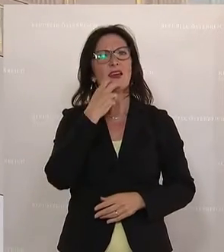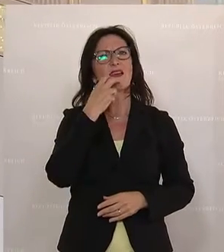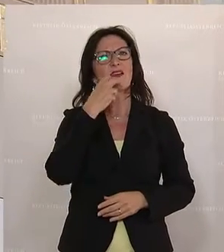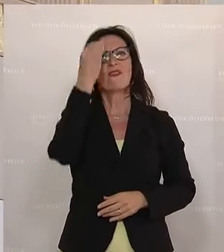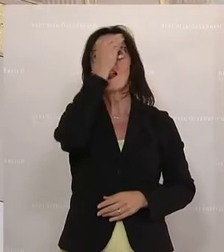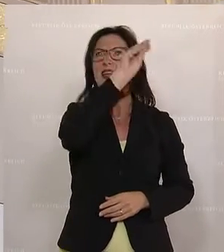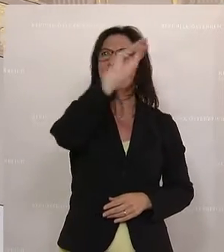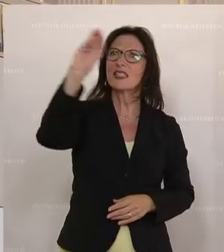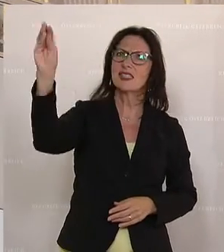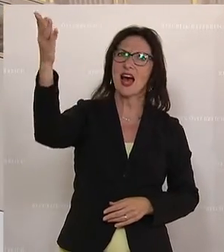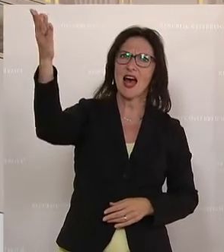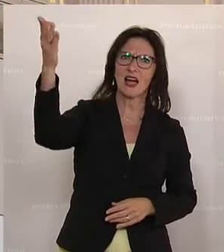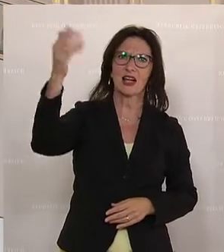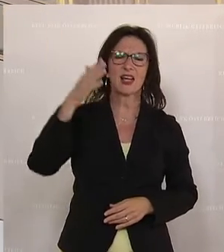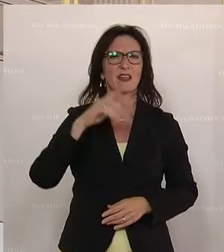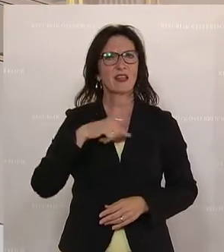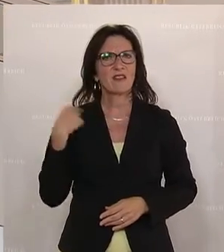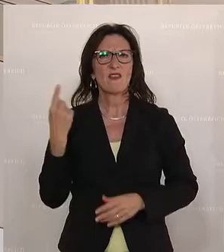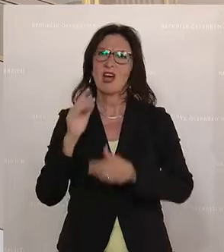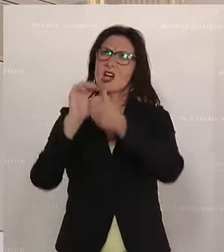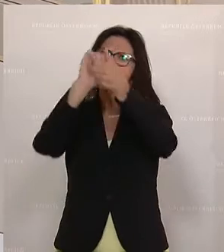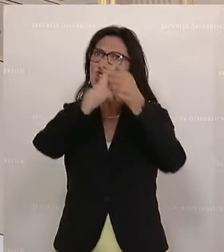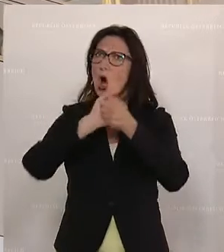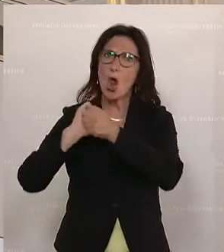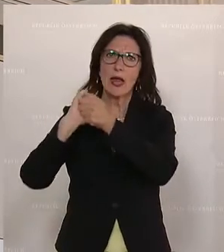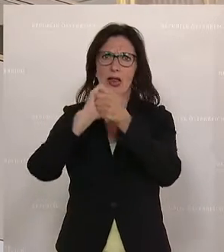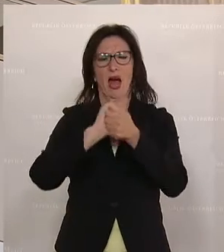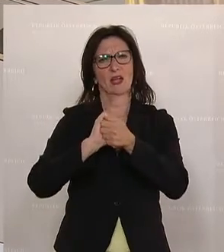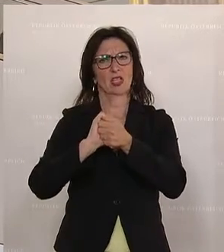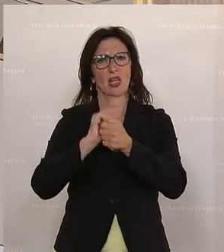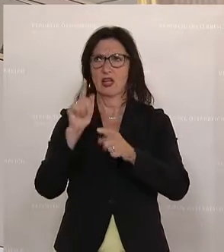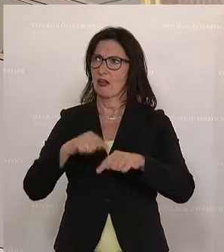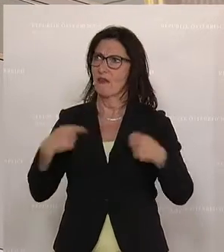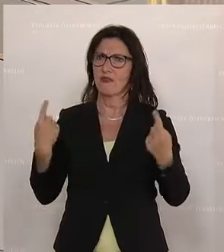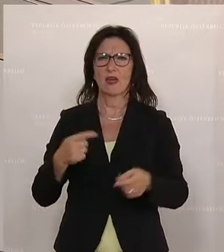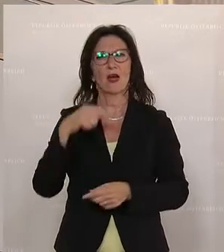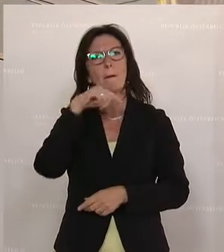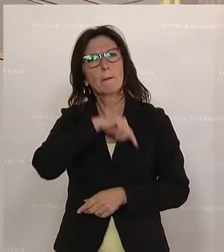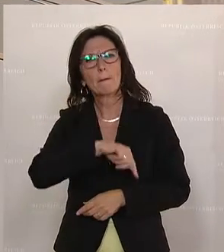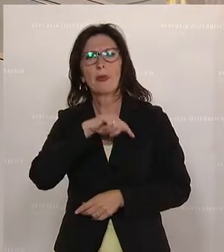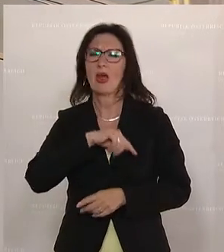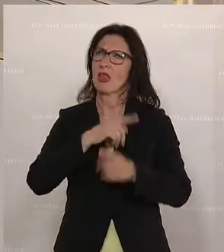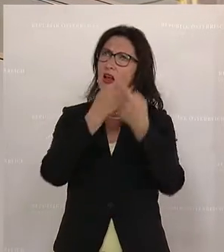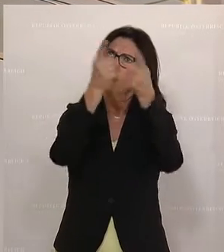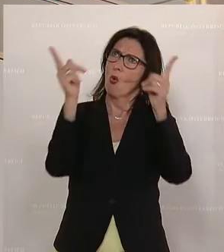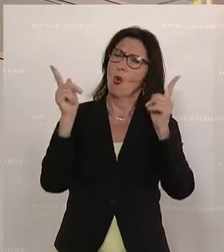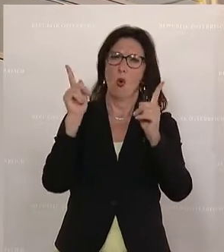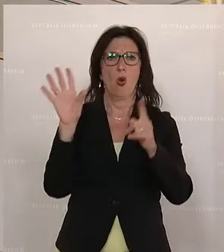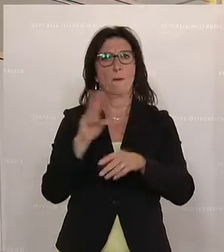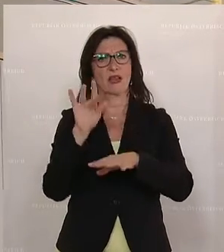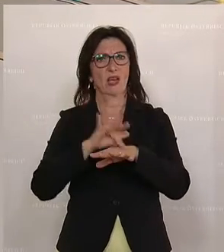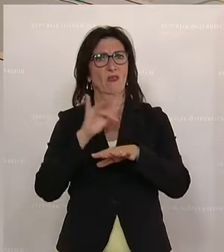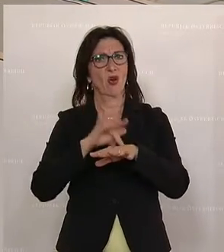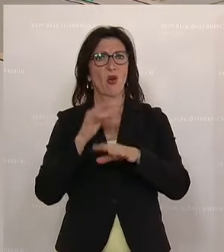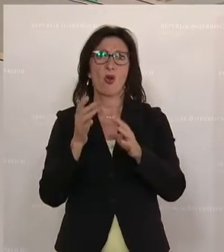dass Euch unser Mitgefühl und Solidarität gilt und dass wir uns sehr wünschen, dass Sie alle auch bald wieder